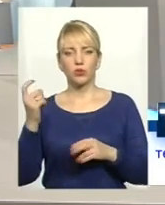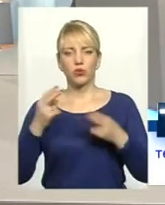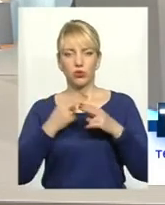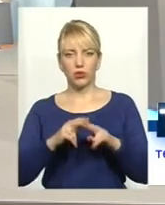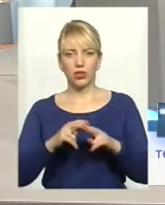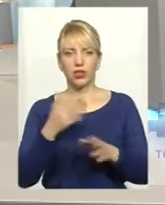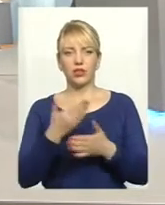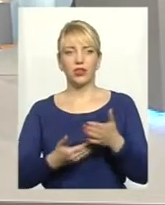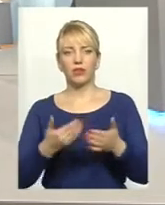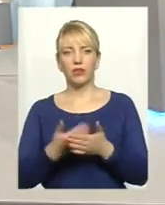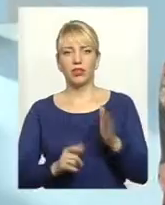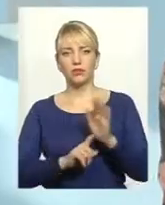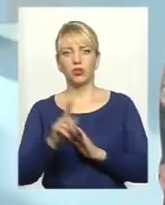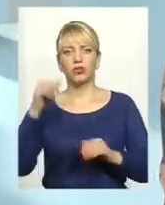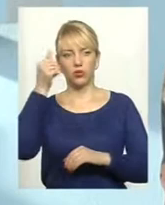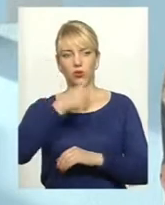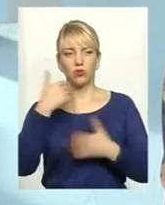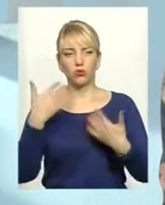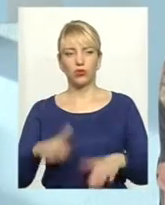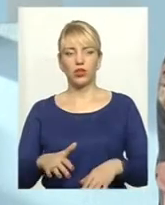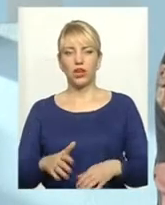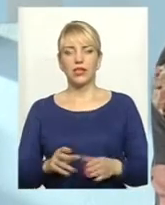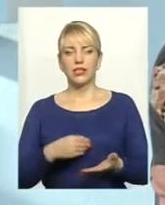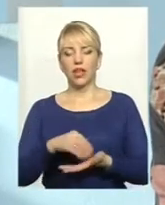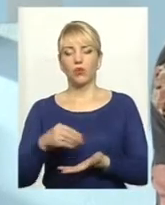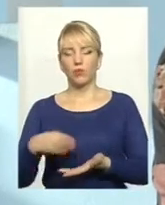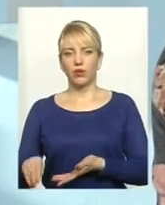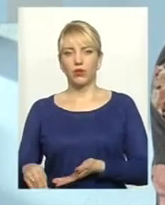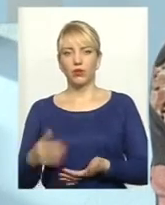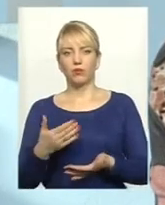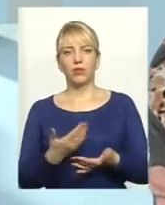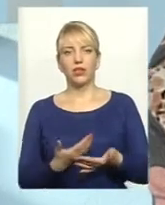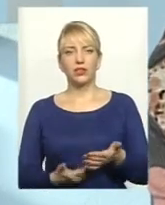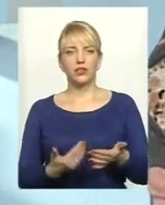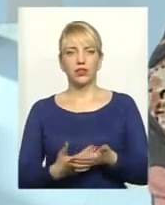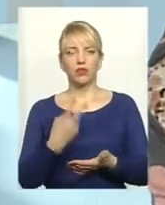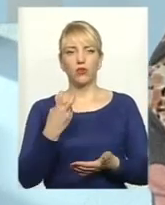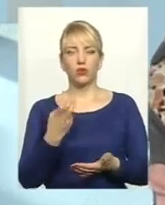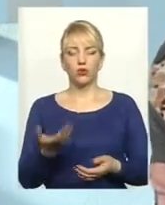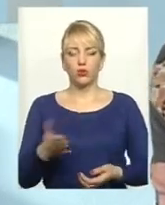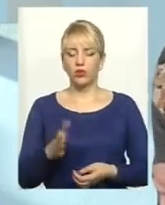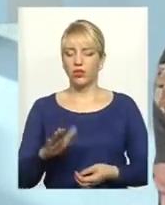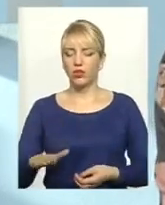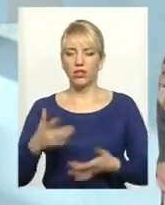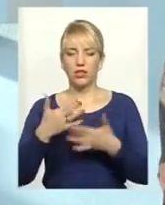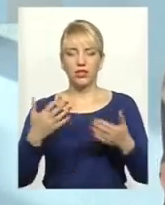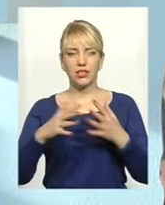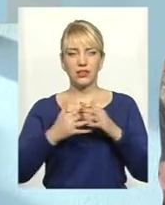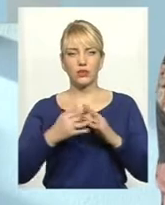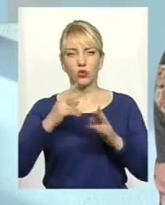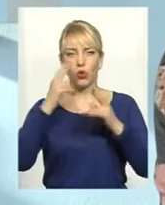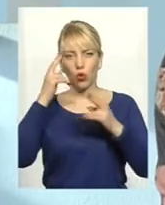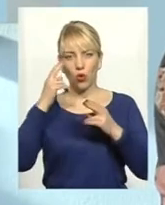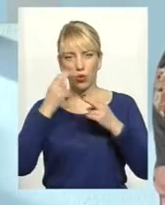Наприклад, з початку року вже закуплено близько 200 одиниць різної сільськогосподарської техніки